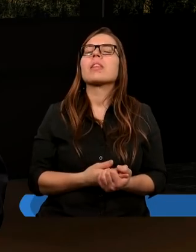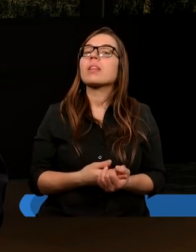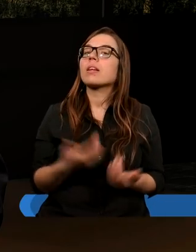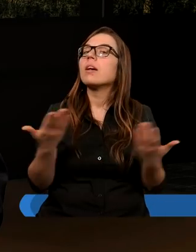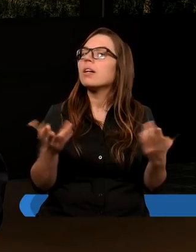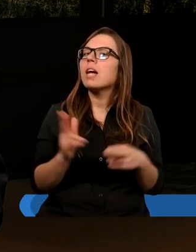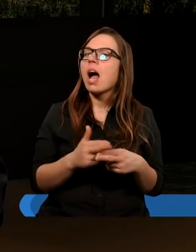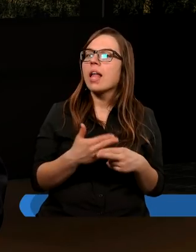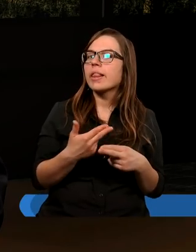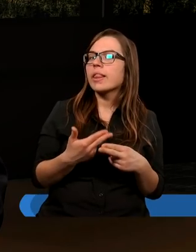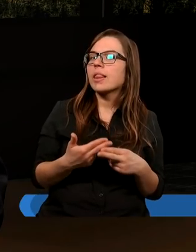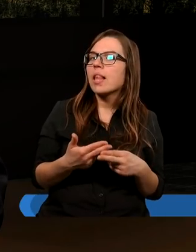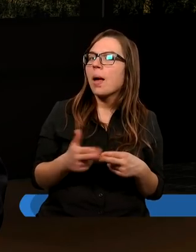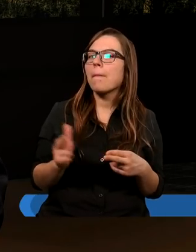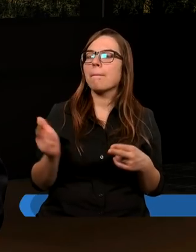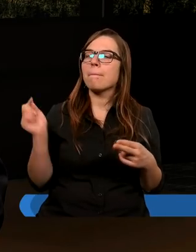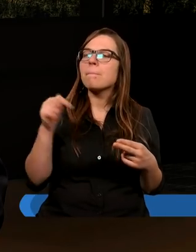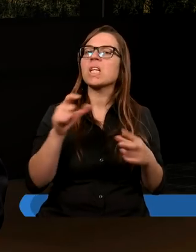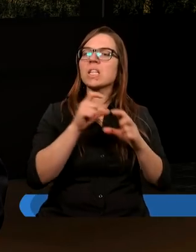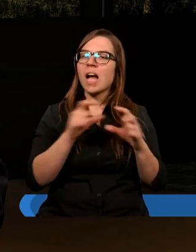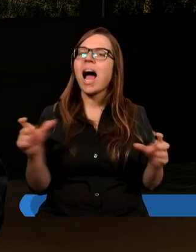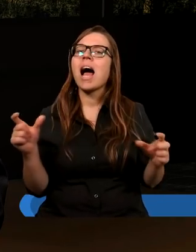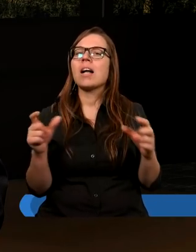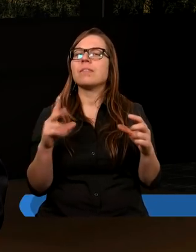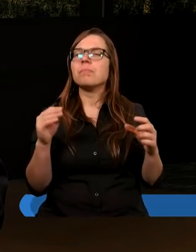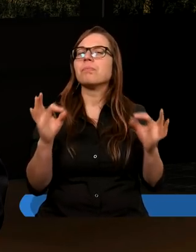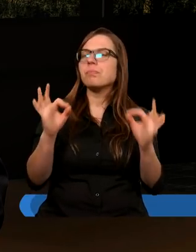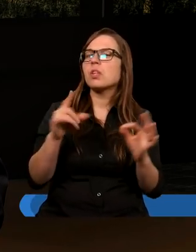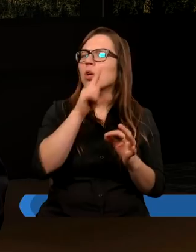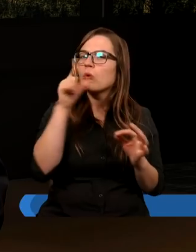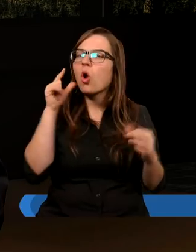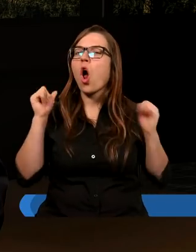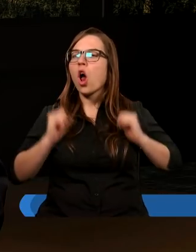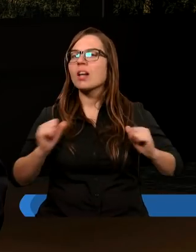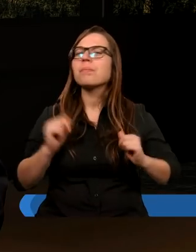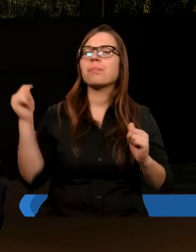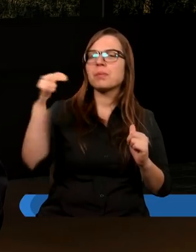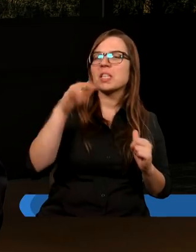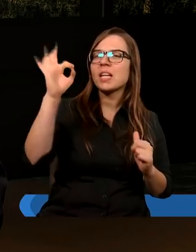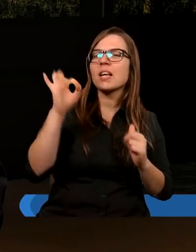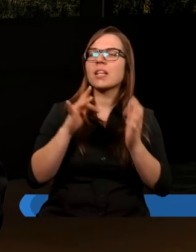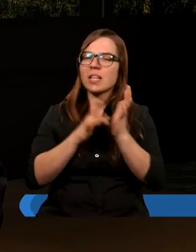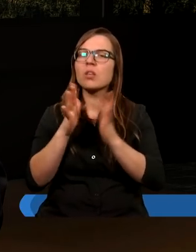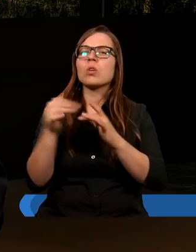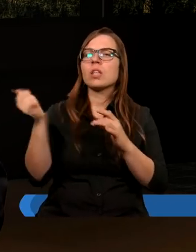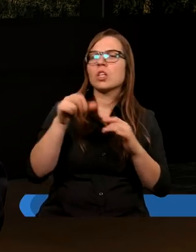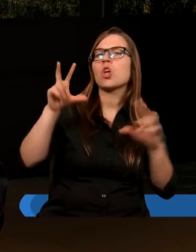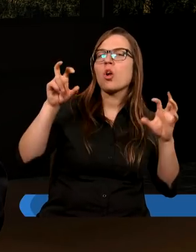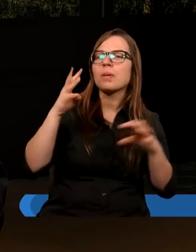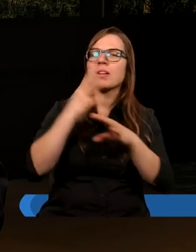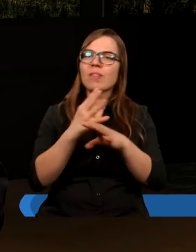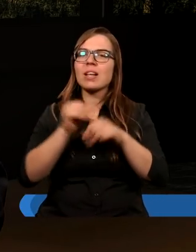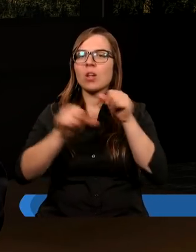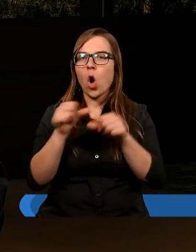Kiedy przyszedł czas, że ludzie oczekiwali przyjścia Jezusa w 1844